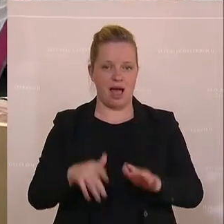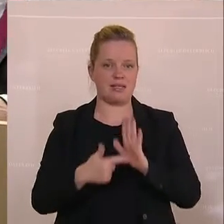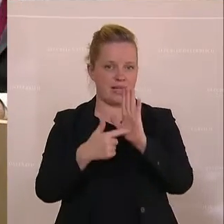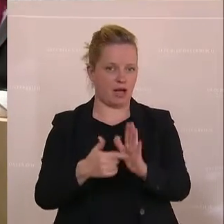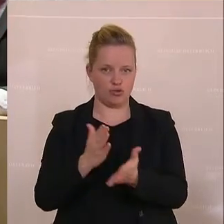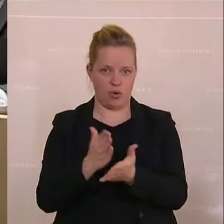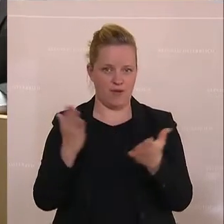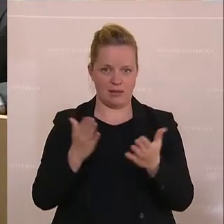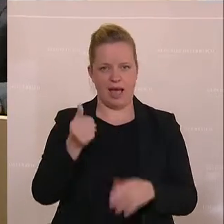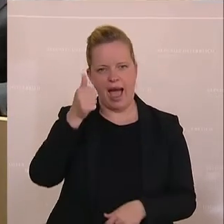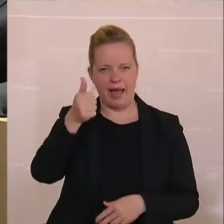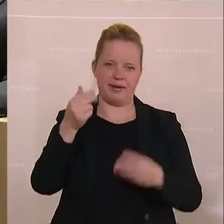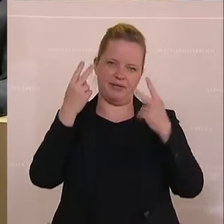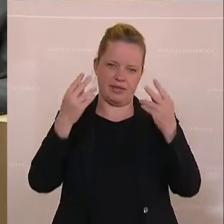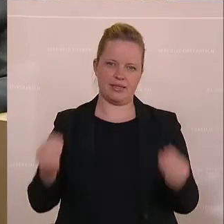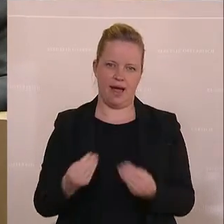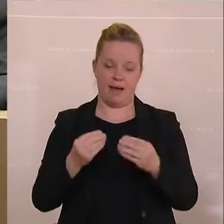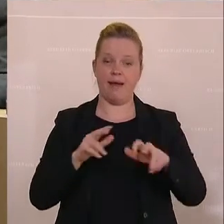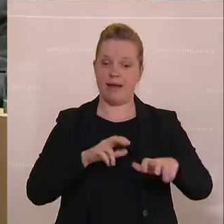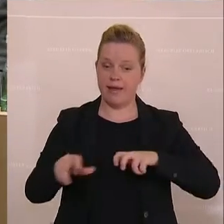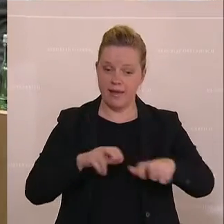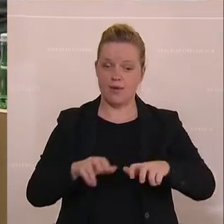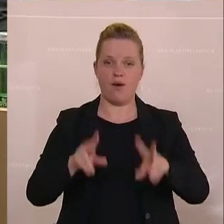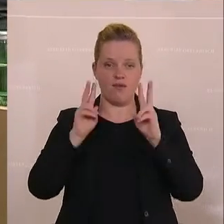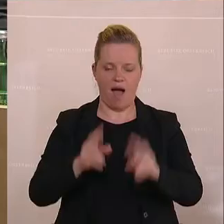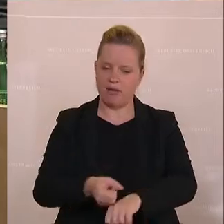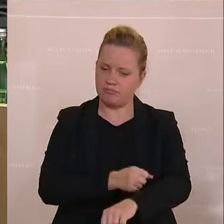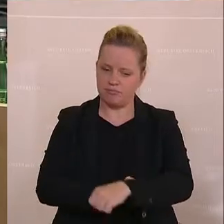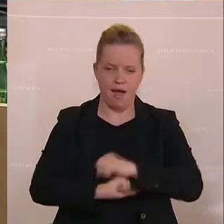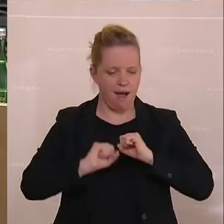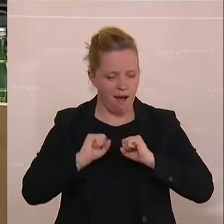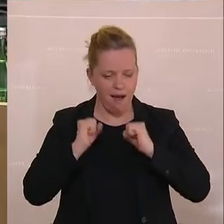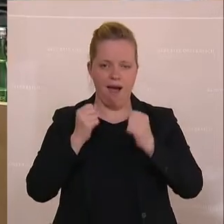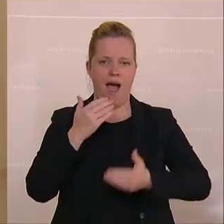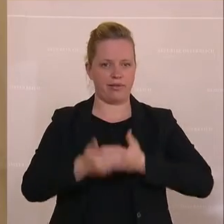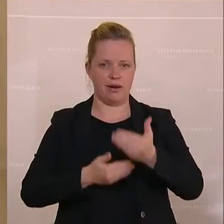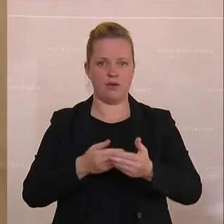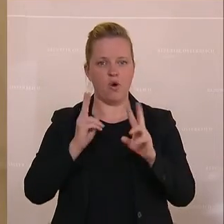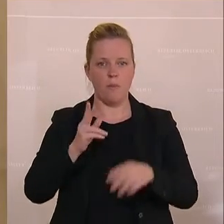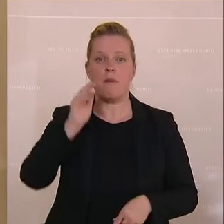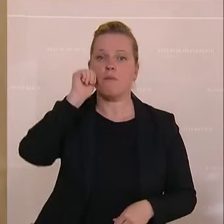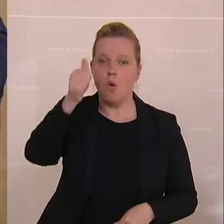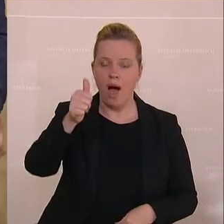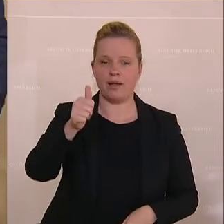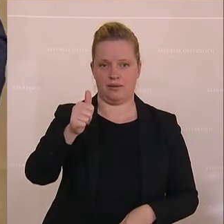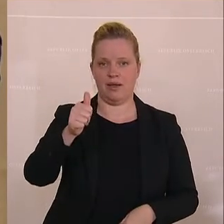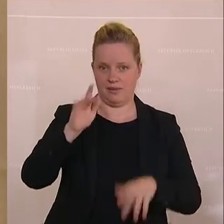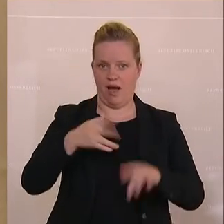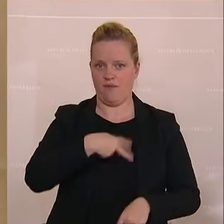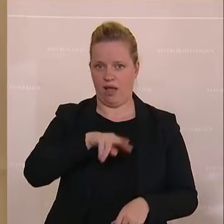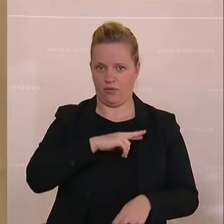aber eines. Diese Regierung handelt aus Verantwortung für morgen. Wir reden nicht nur,